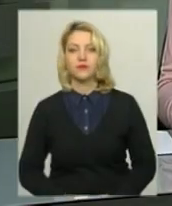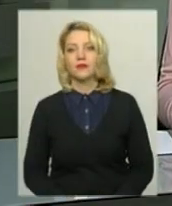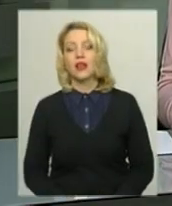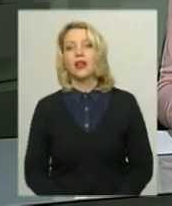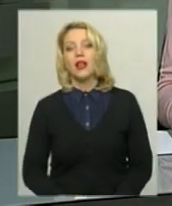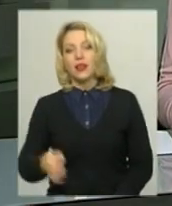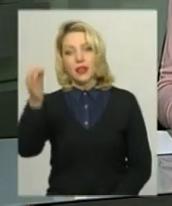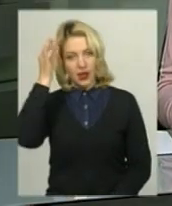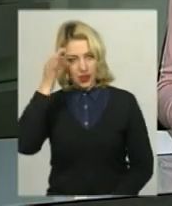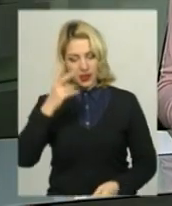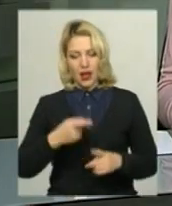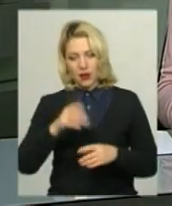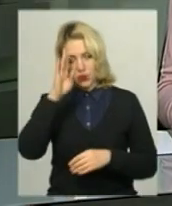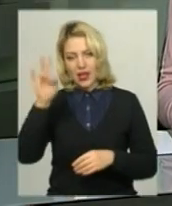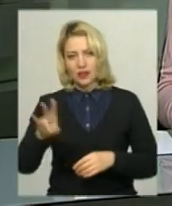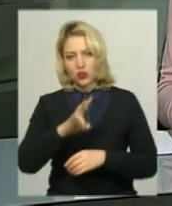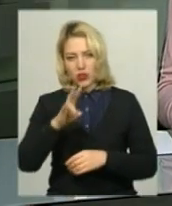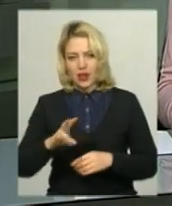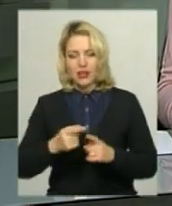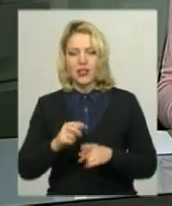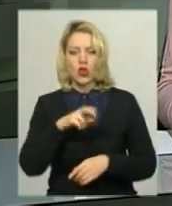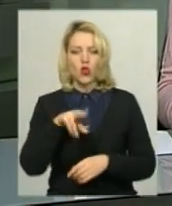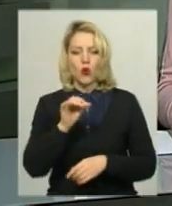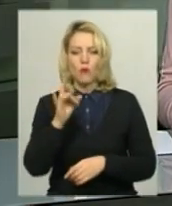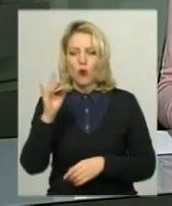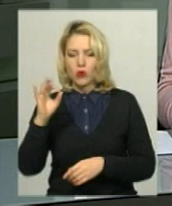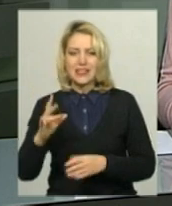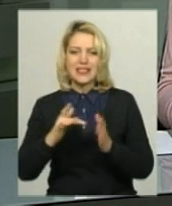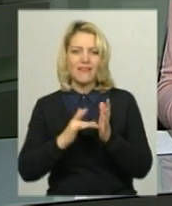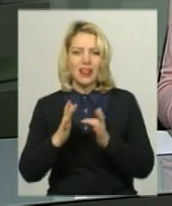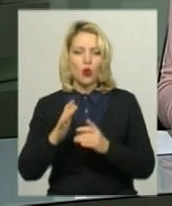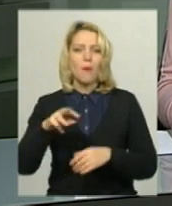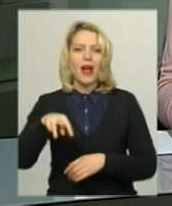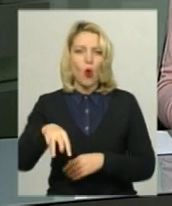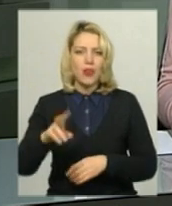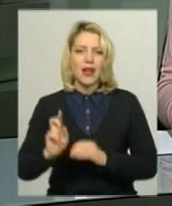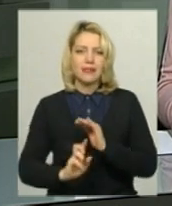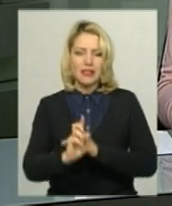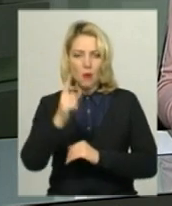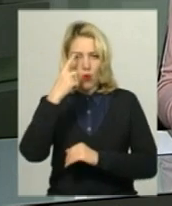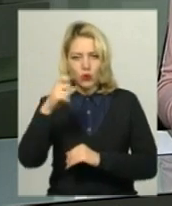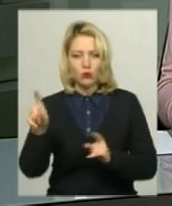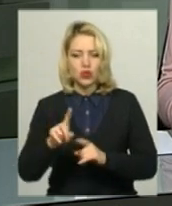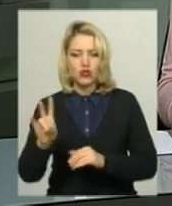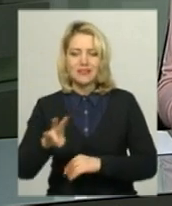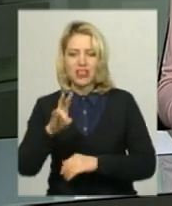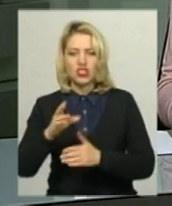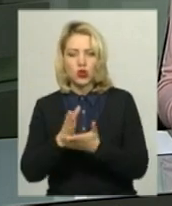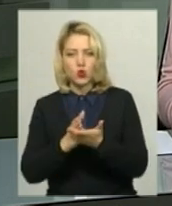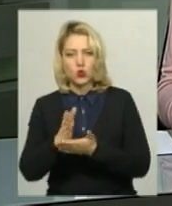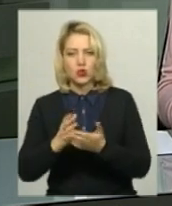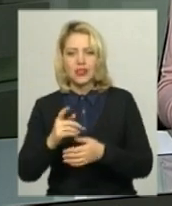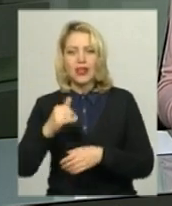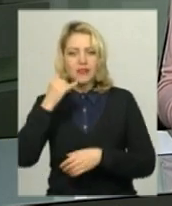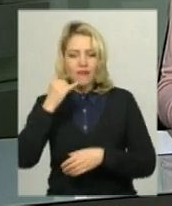Нагадаю, настоятель Доброгорської свято-миколаївської церкви Олександр Буланов повідомив, священнослужитель в телефонній розмові